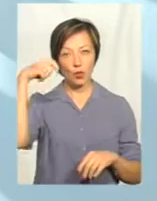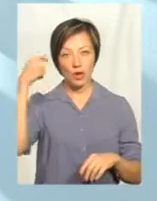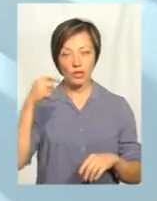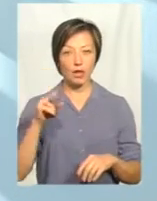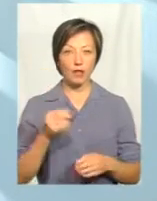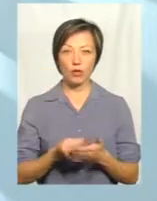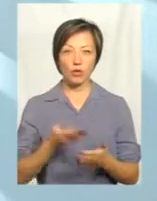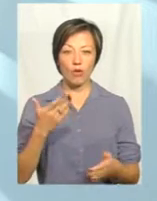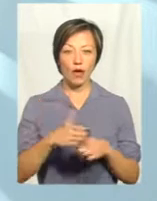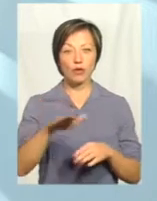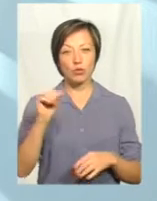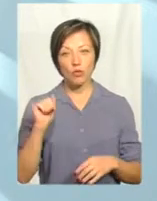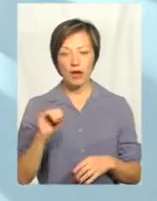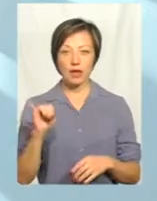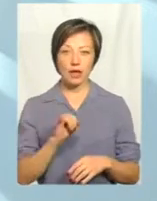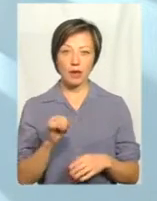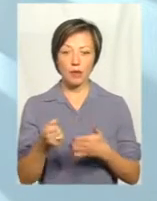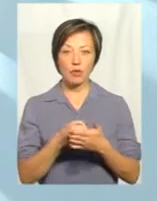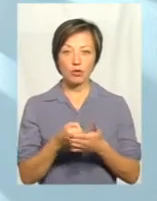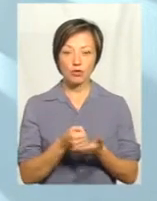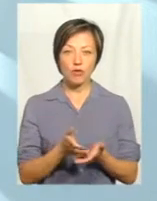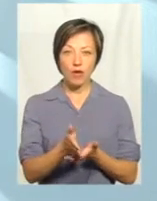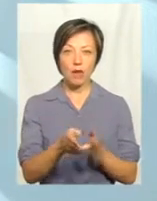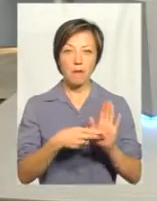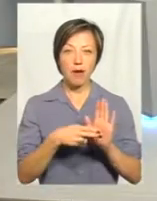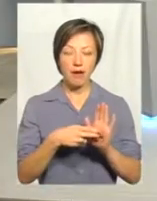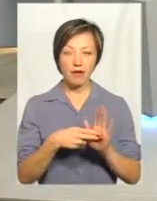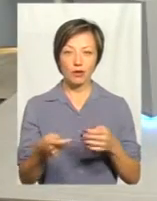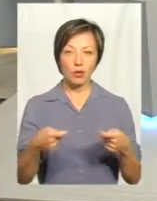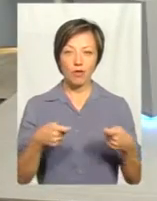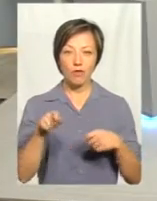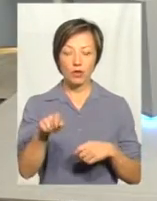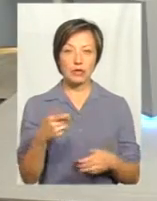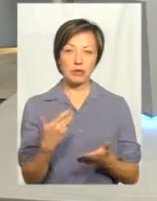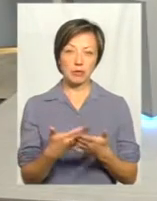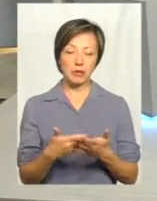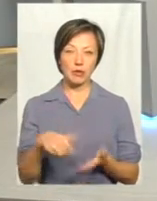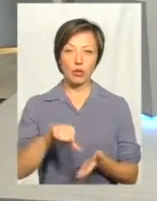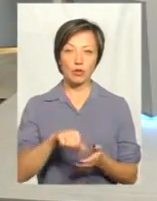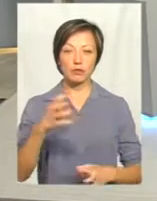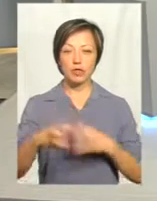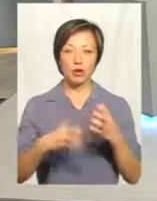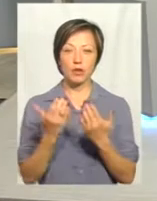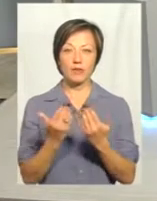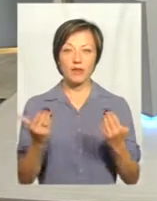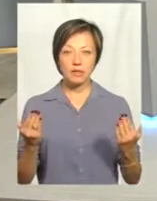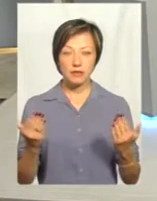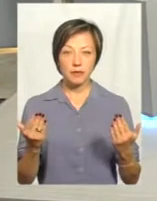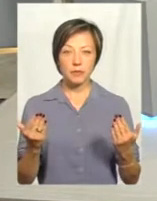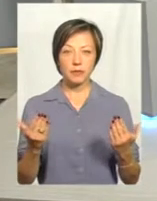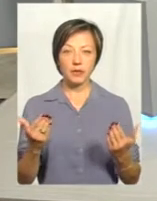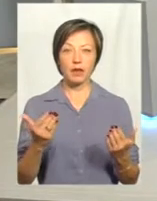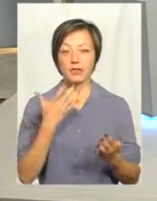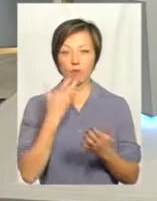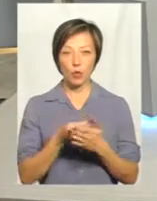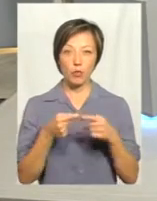недорого акредитування, і просування торгової марки, тому що вони, наприклад, за участь у міжнародні виставки, тому що вони проставляють